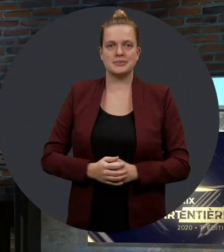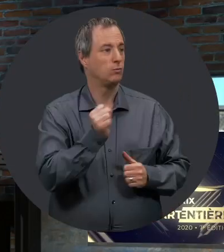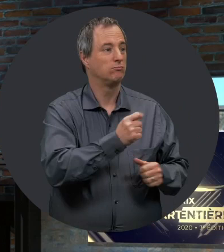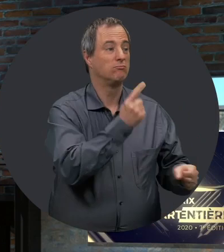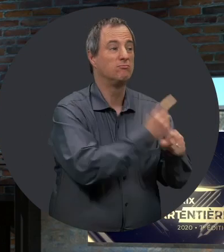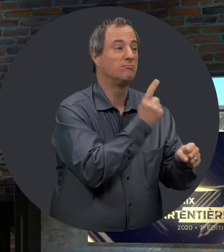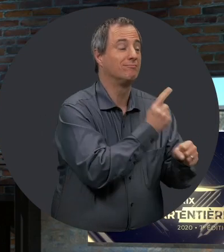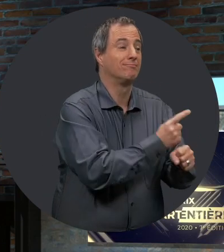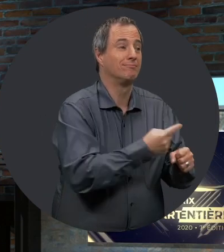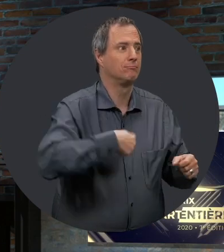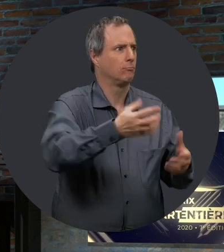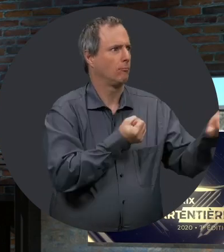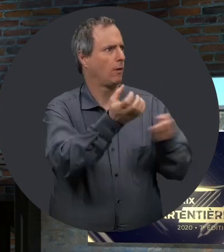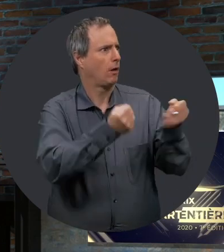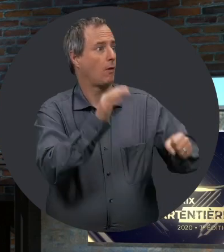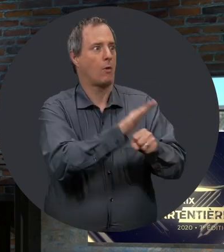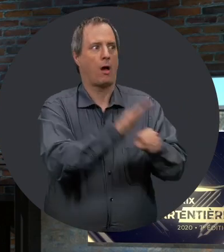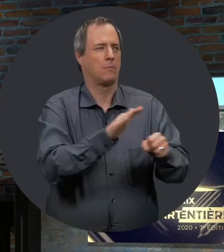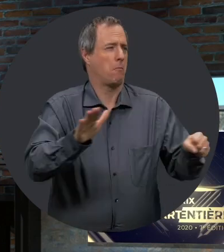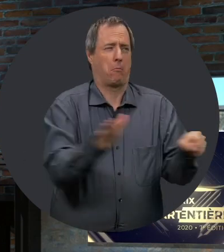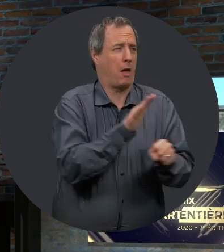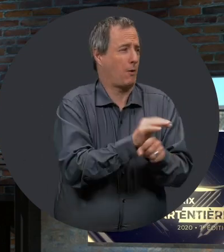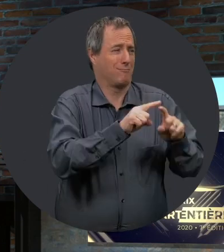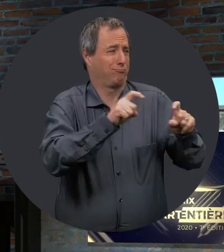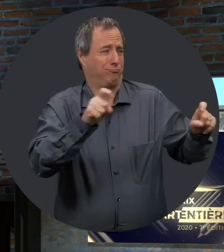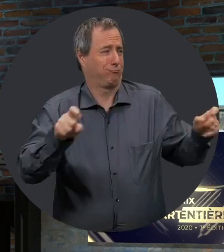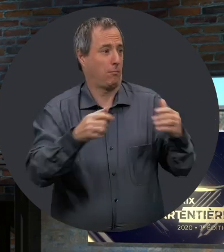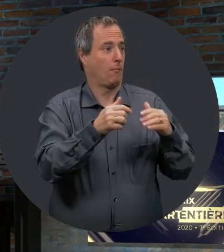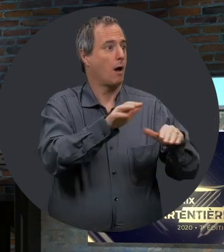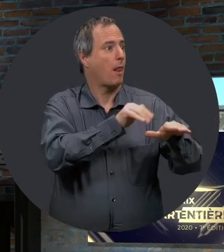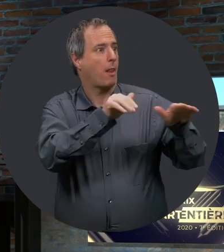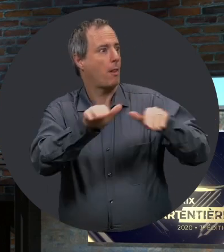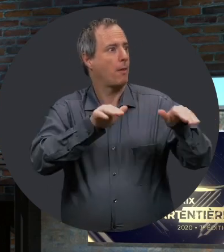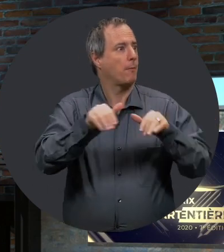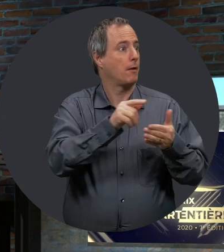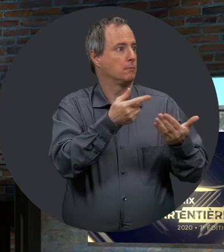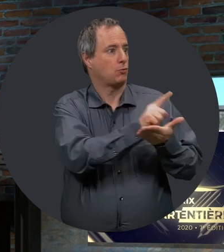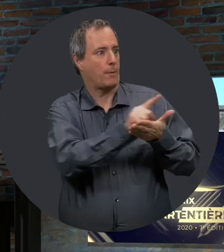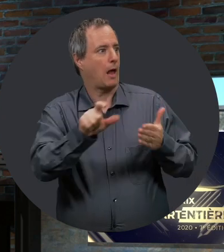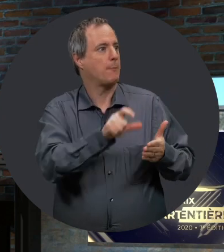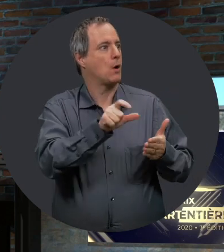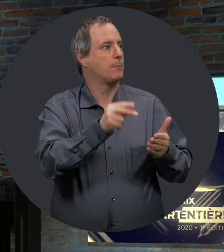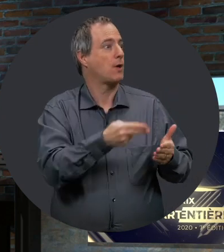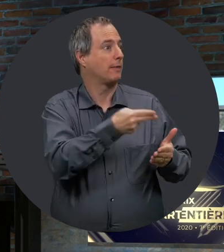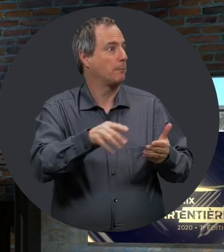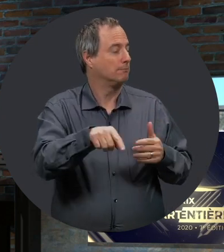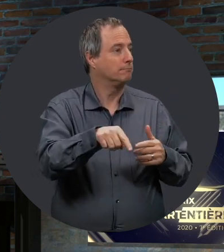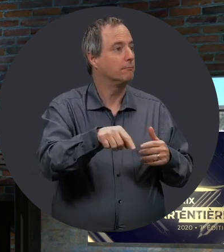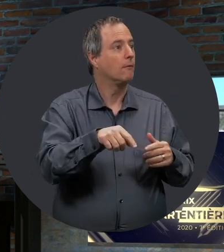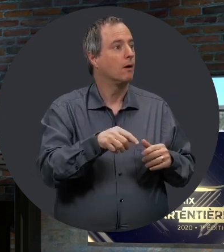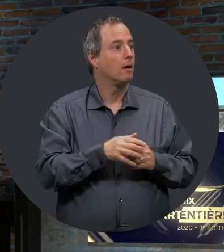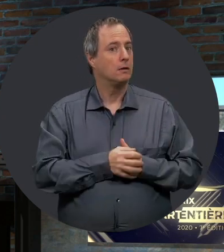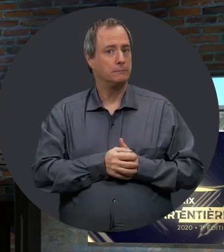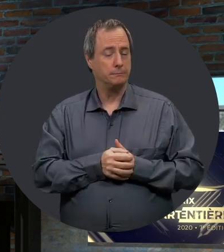de la pandémie. Oui, en effet, nous avons reçu plusieurs témoignages, notamment dans le cadre d'un appel à tous, ce qu'on a fait dans le cadre de la Semaine québécoise